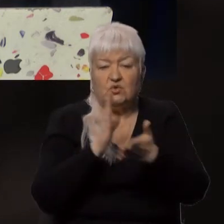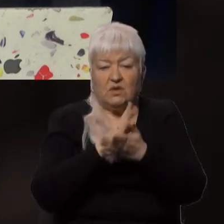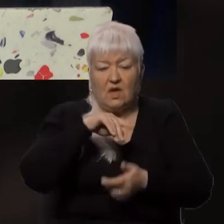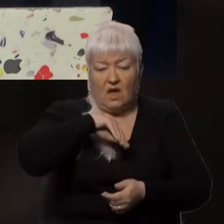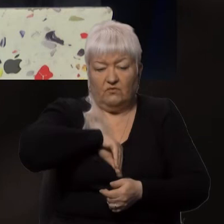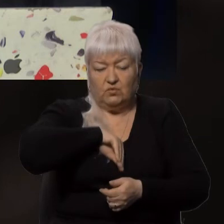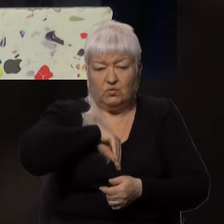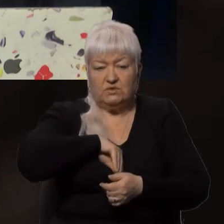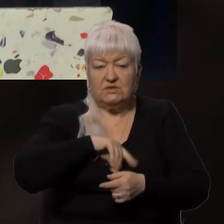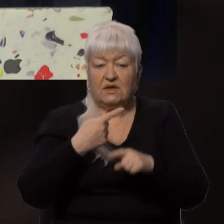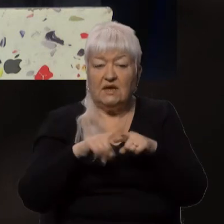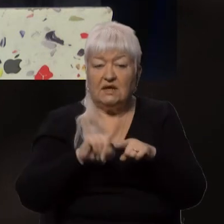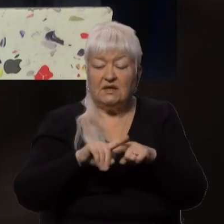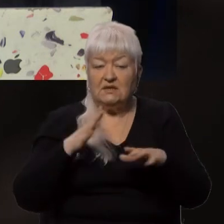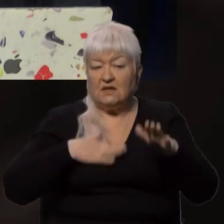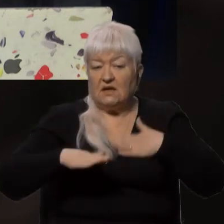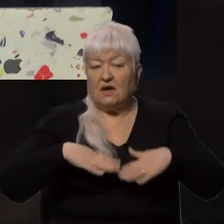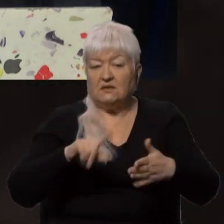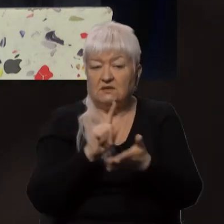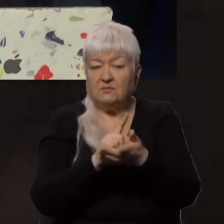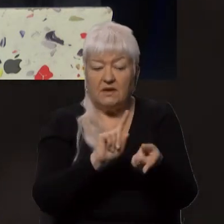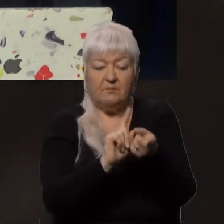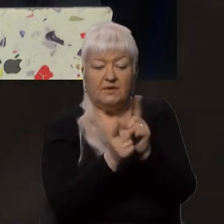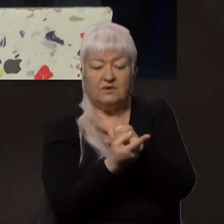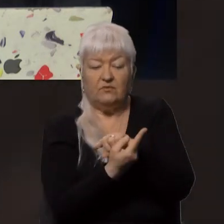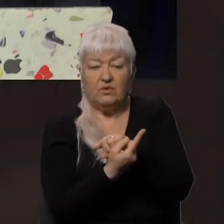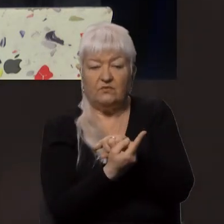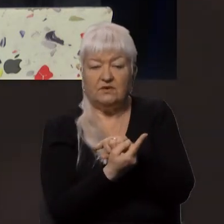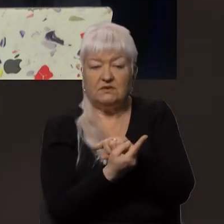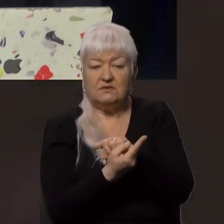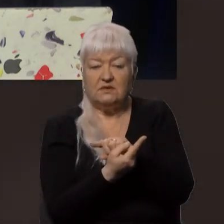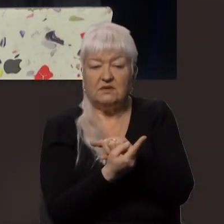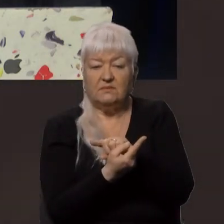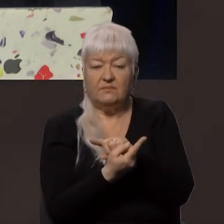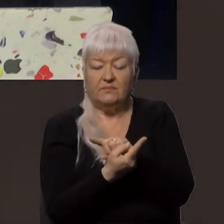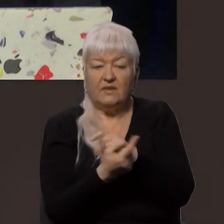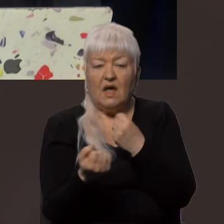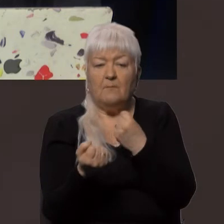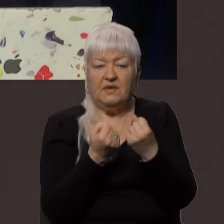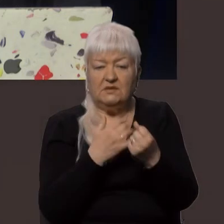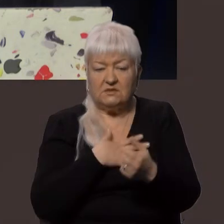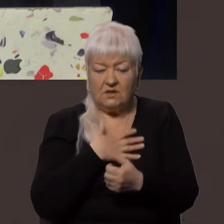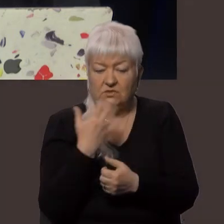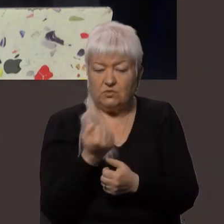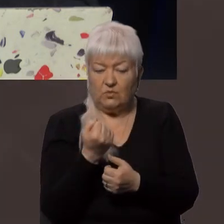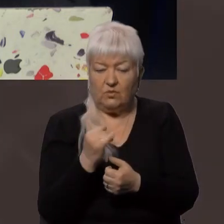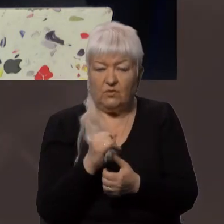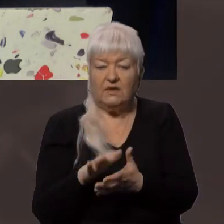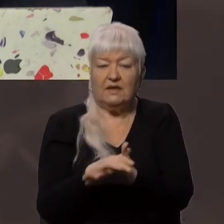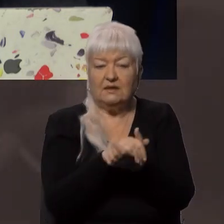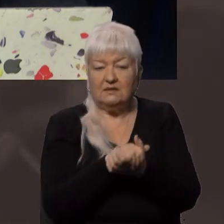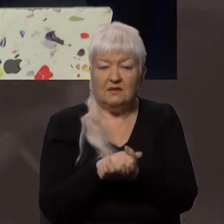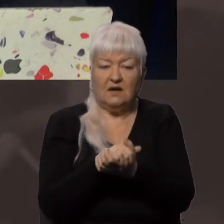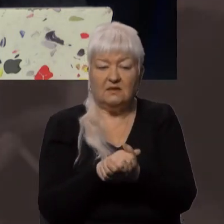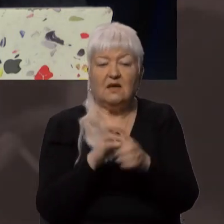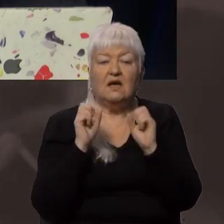ця радість має перетворюватись на міцність духу і на єднання. Тобто, як святкувати?